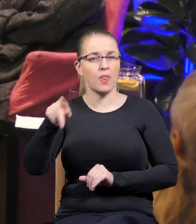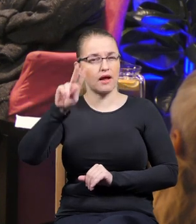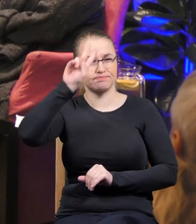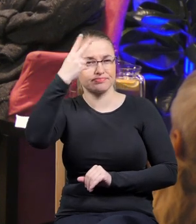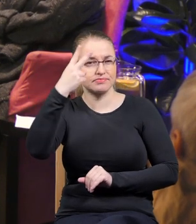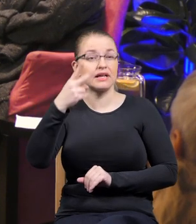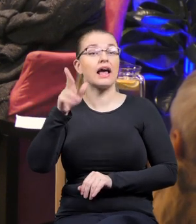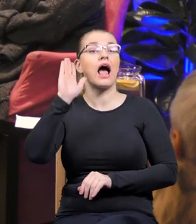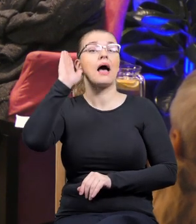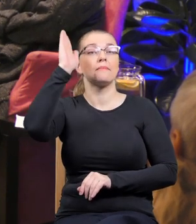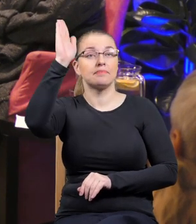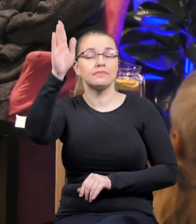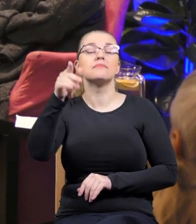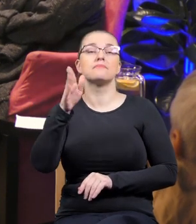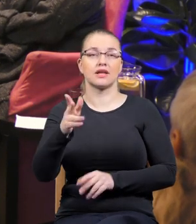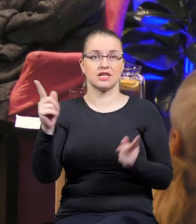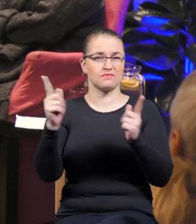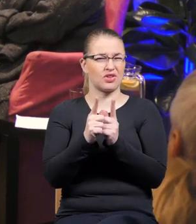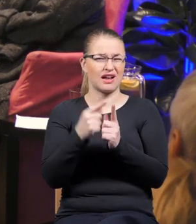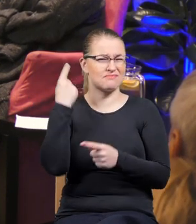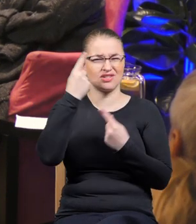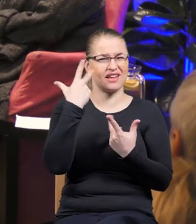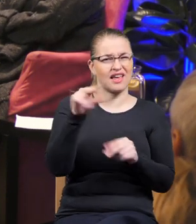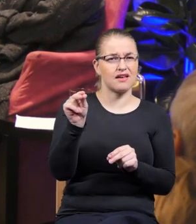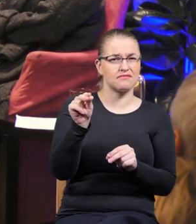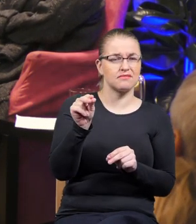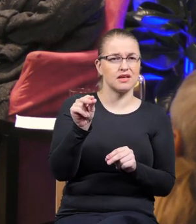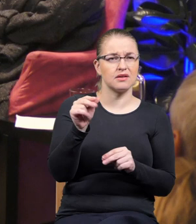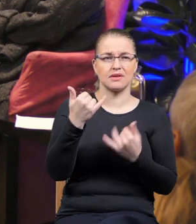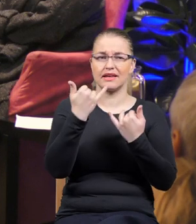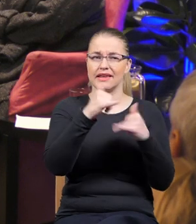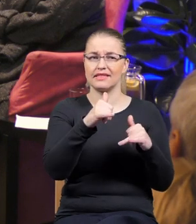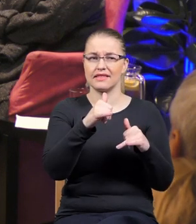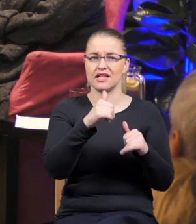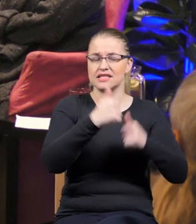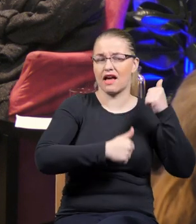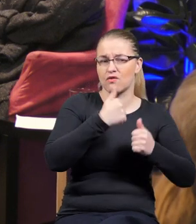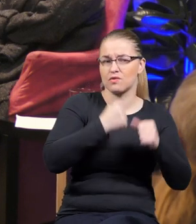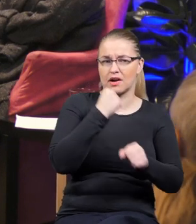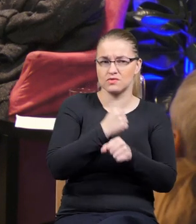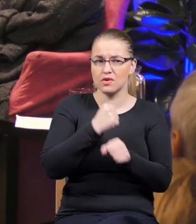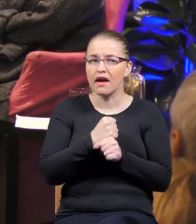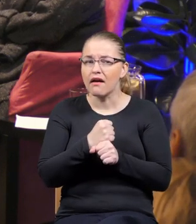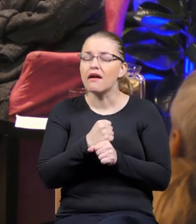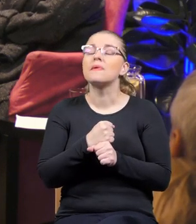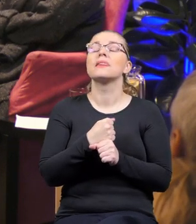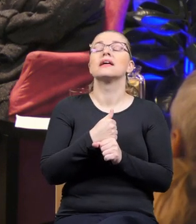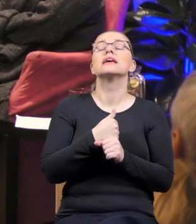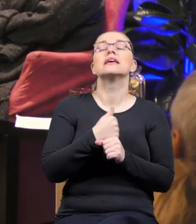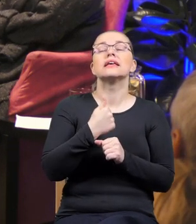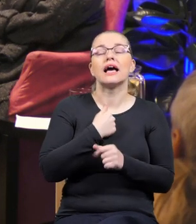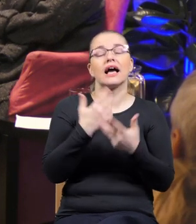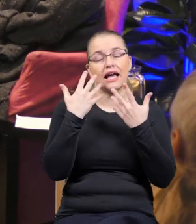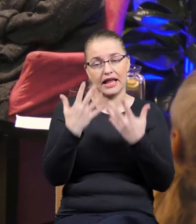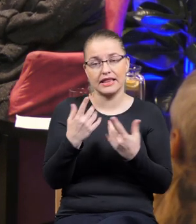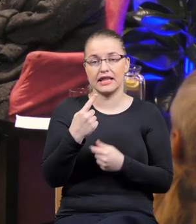Ja kiedyś ją spotkam, tam, ale nie sądzę, bo ona w sumie zawodzie pracuje, to chętnie bym